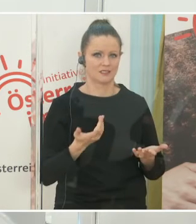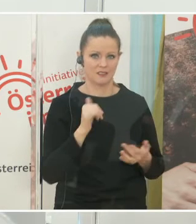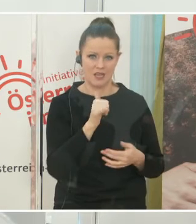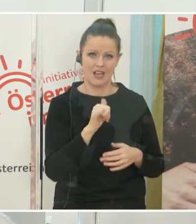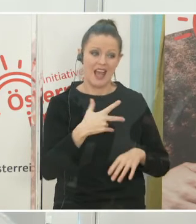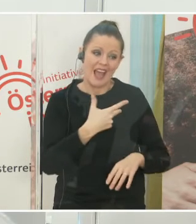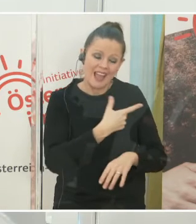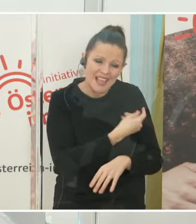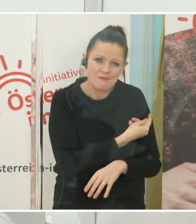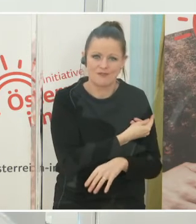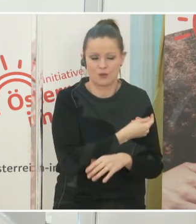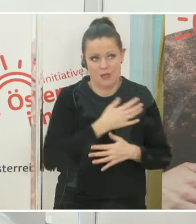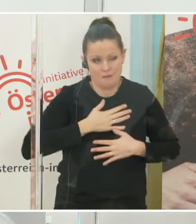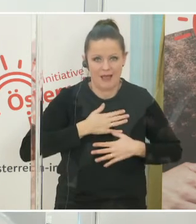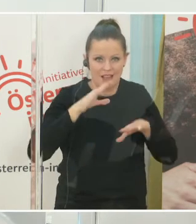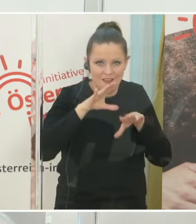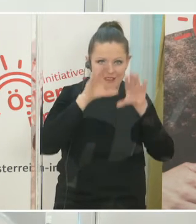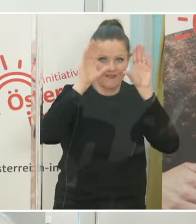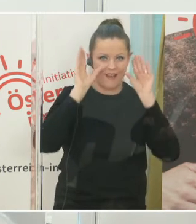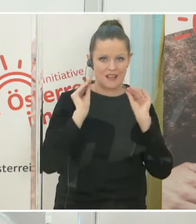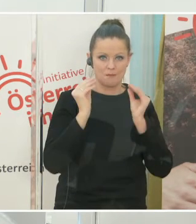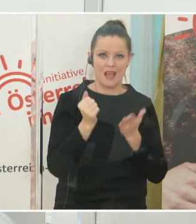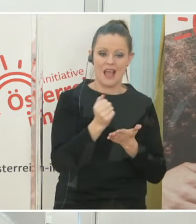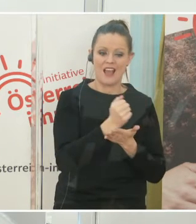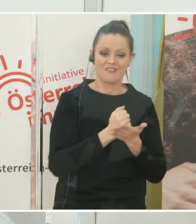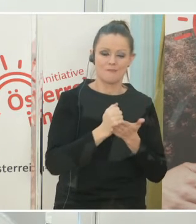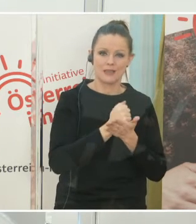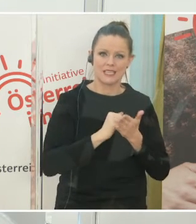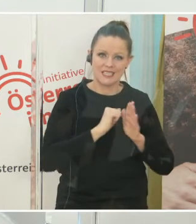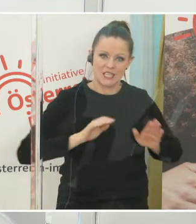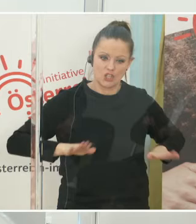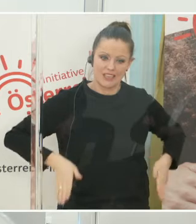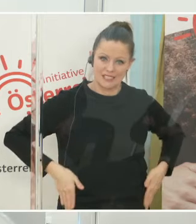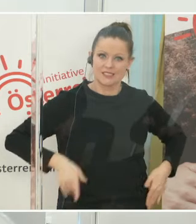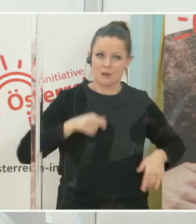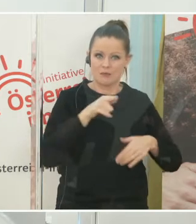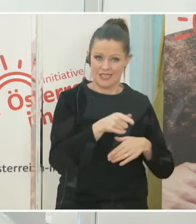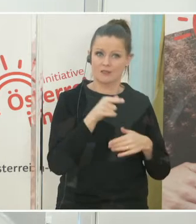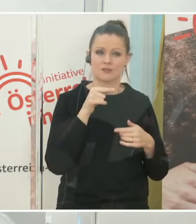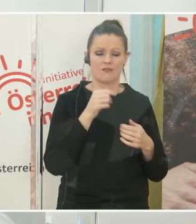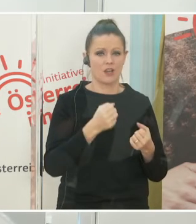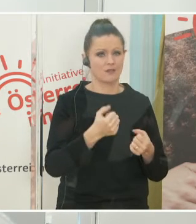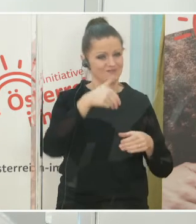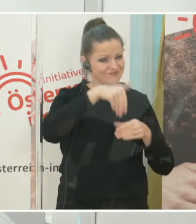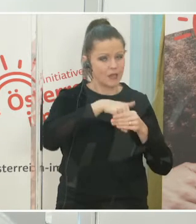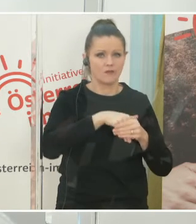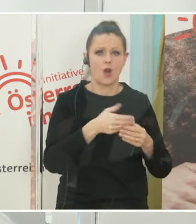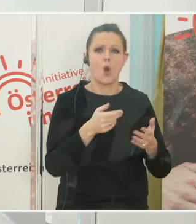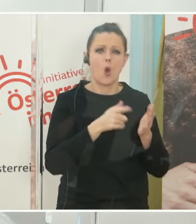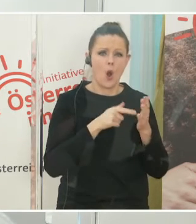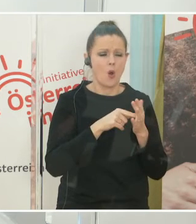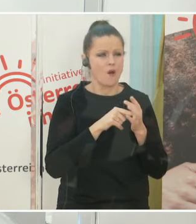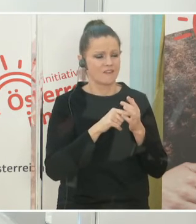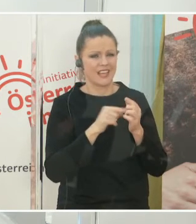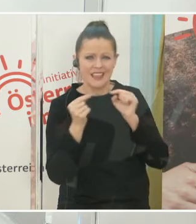in meiner Wahrnehmung kaum eine medizinische Disziplin, die so kontroversiell oft diskutiert wird